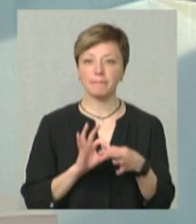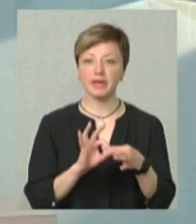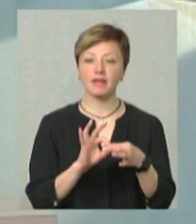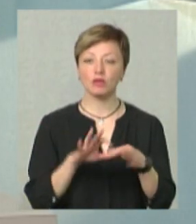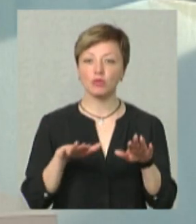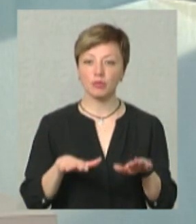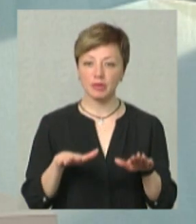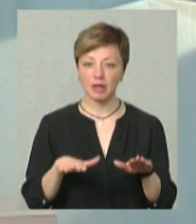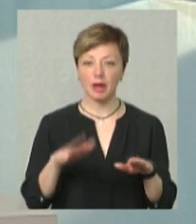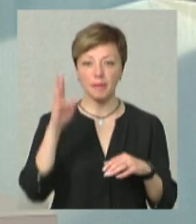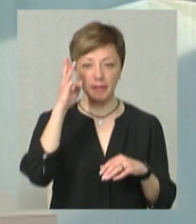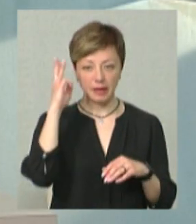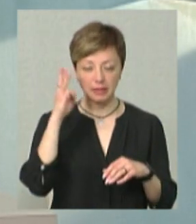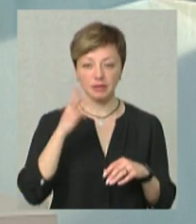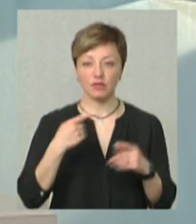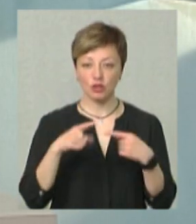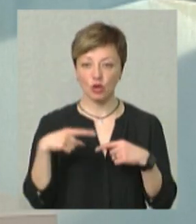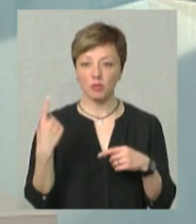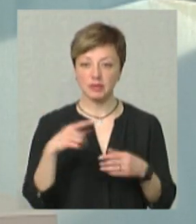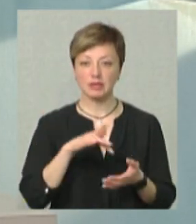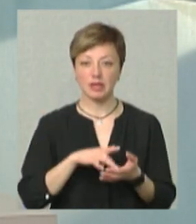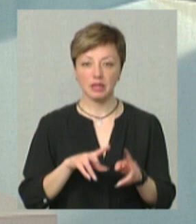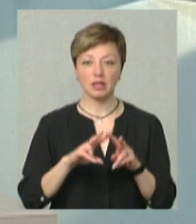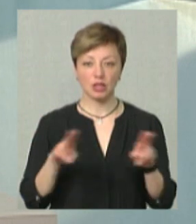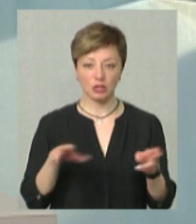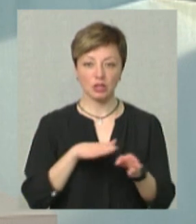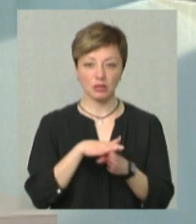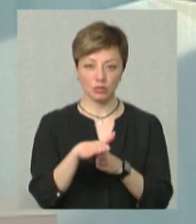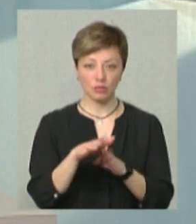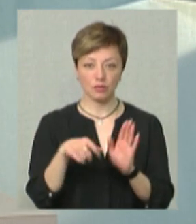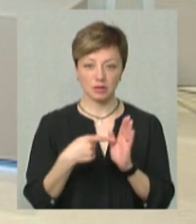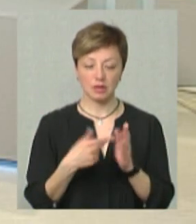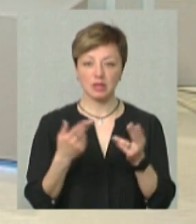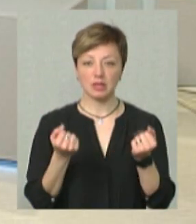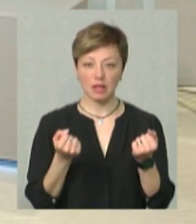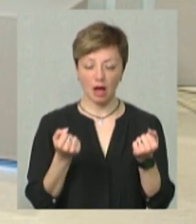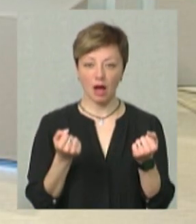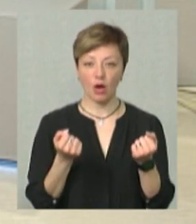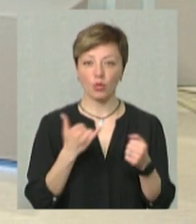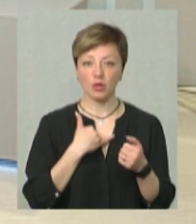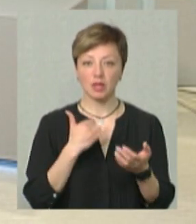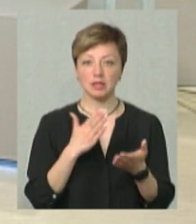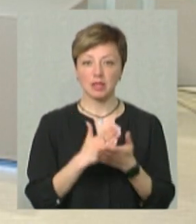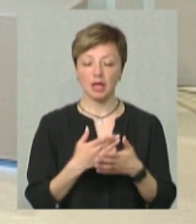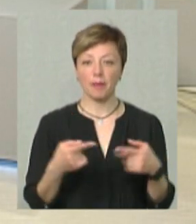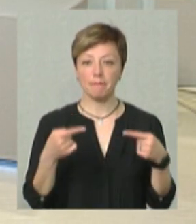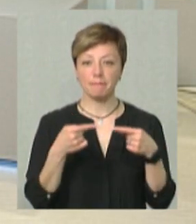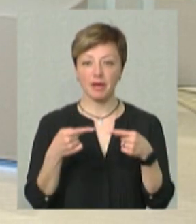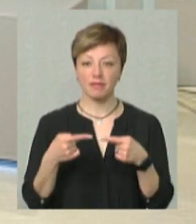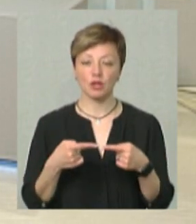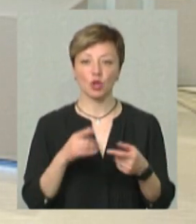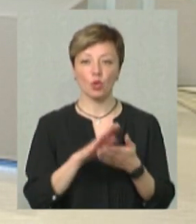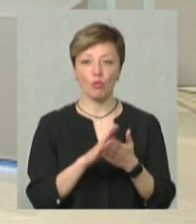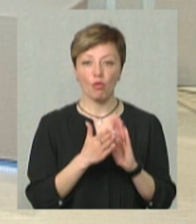«Все буде добре» Хмельницький говорить про те, що в інших обласних центрах він теж реалізовується, так? Так. У нас є там певні домовленості.